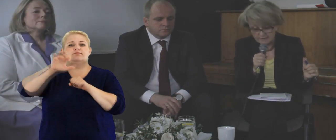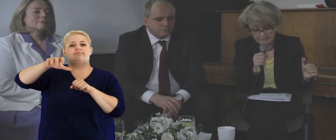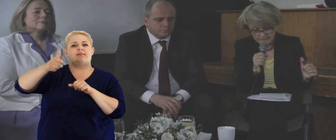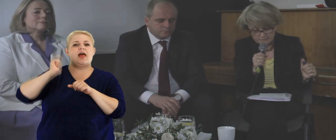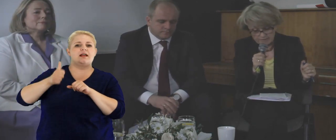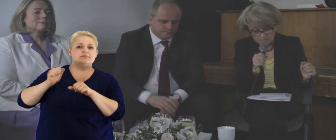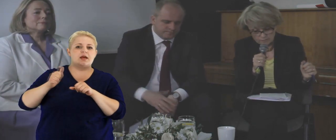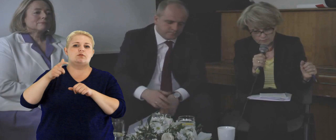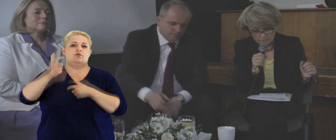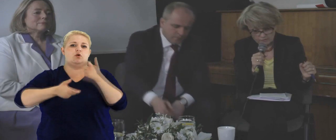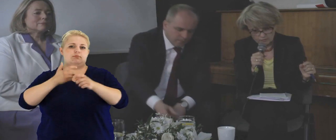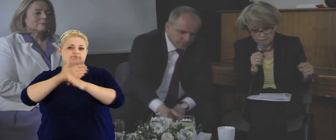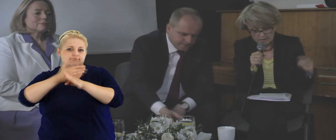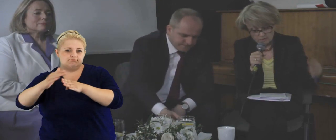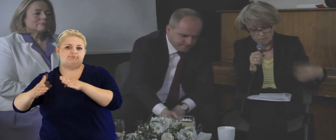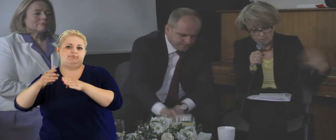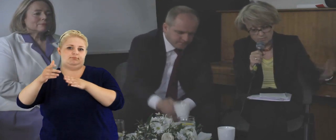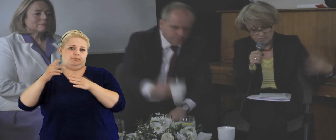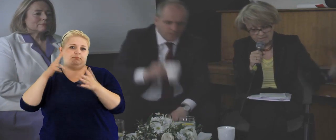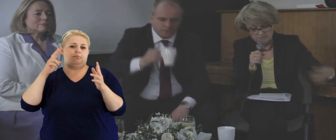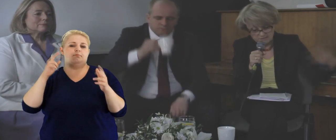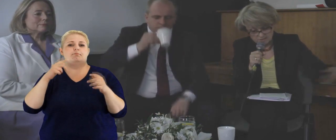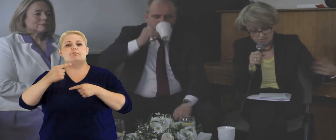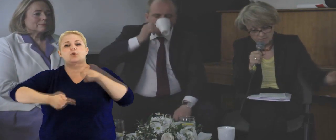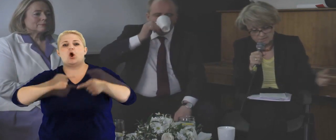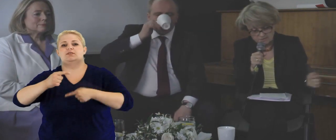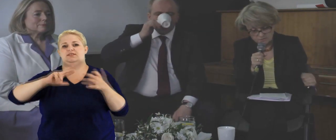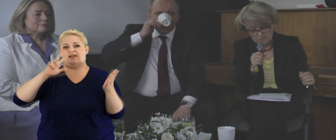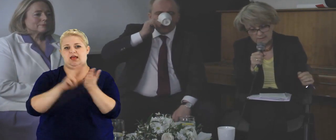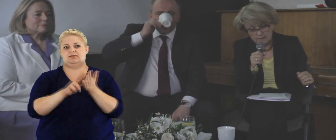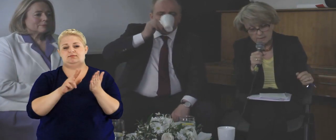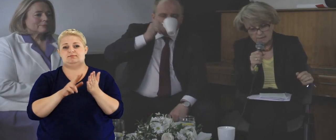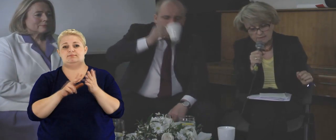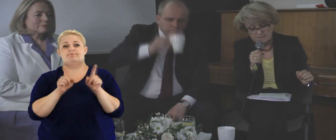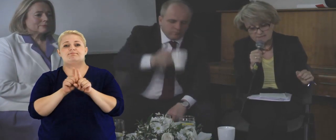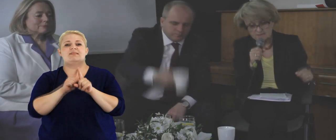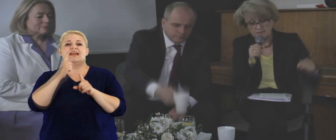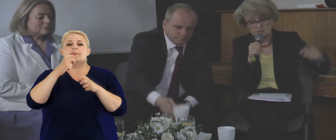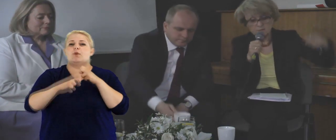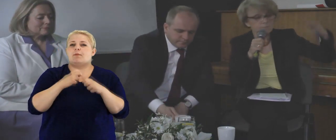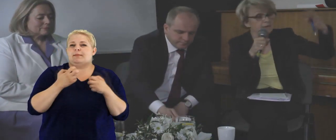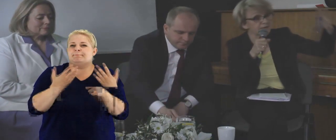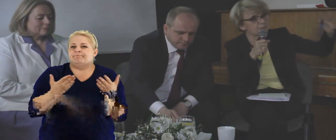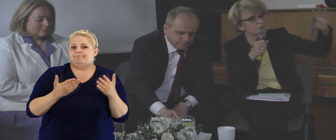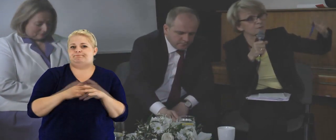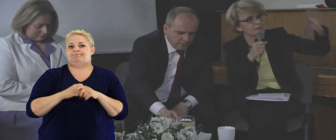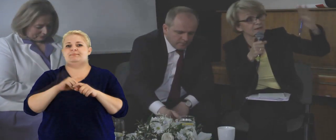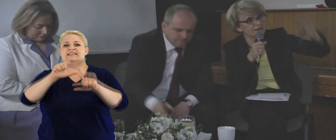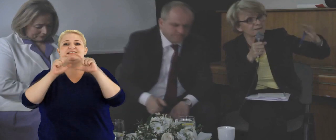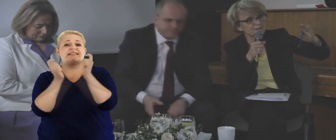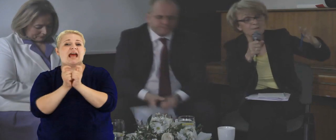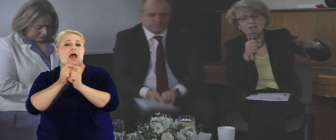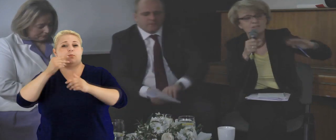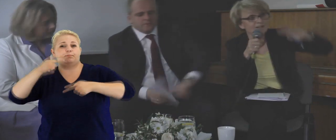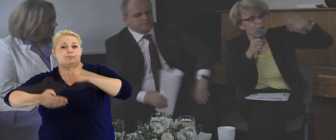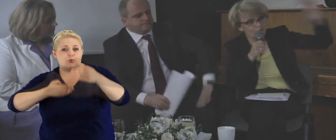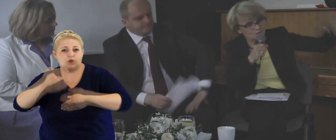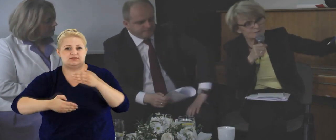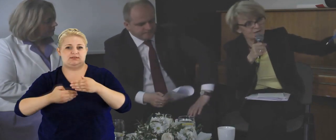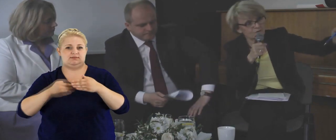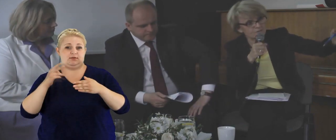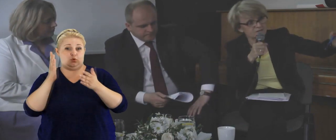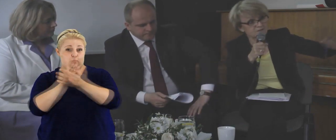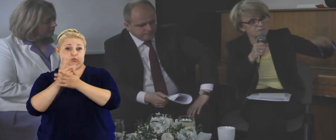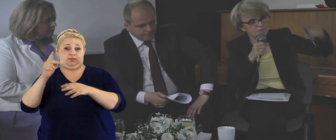grupę ekspertów, która to robi w trakcie naszego procesu legislacyjnego. Bankament polega na tym, że na